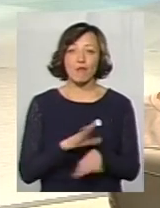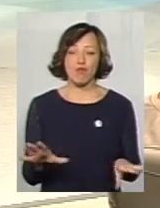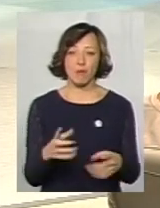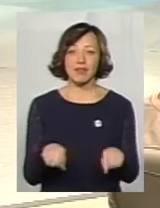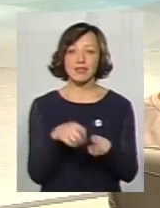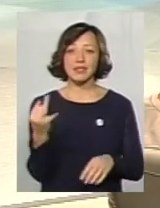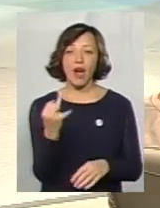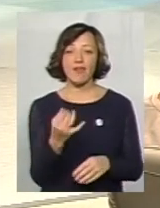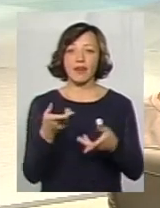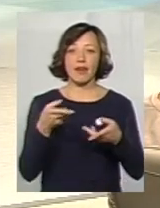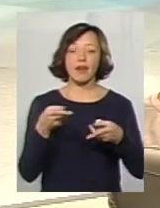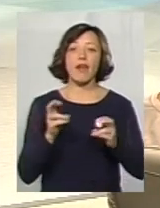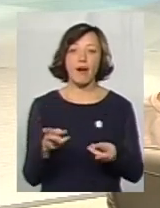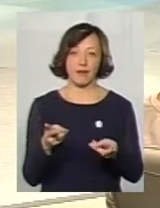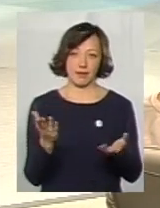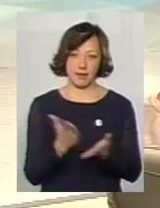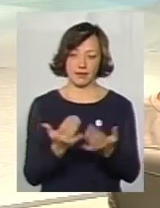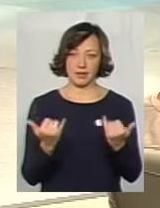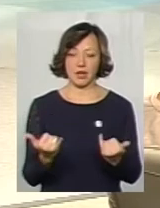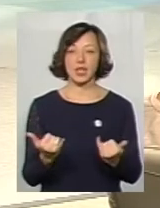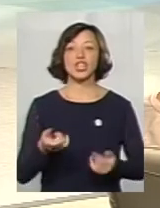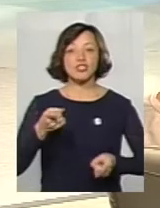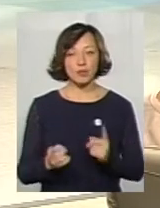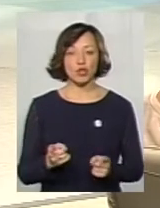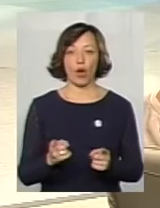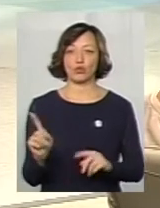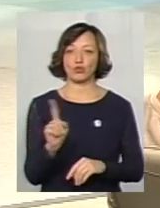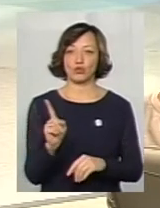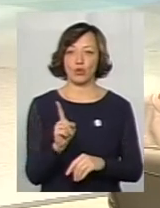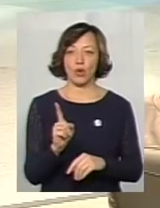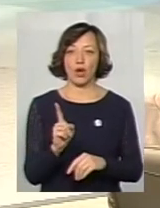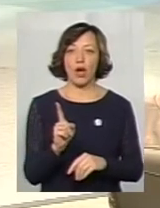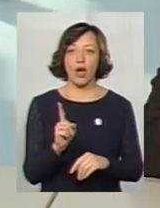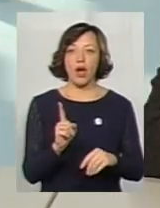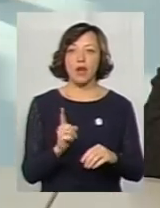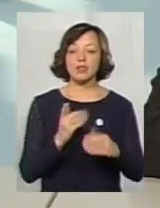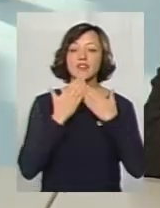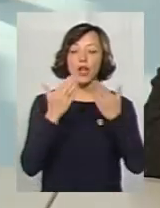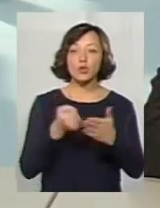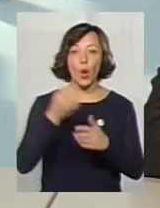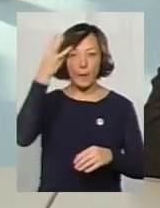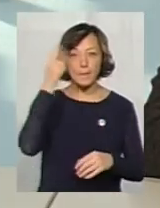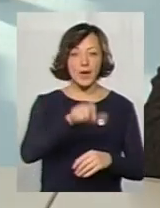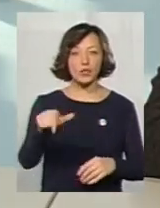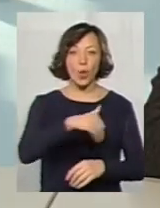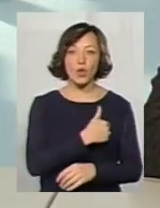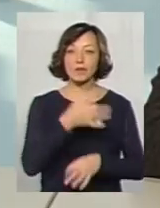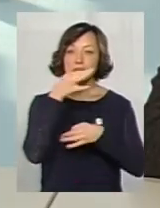настільки цікаво, наскільки є зараз. Ну, звичайно, що, зручаючись до хмельничан, я хотів би сказати, що